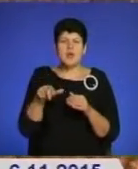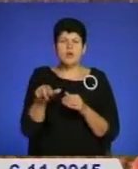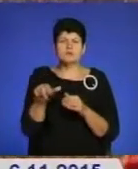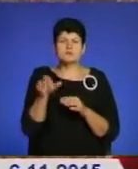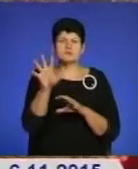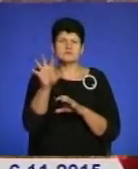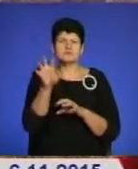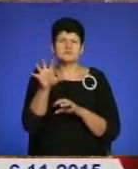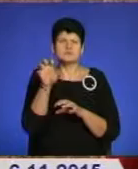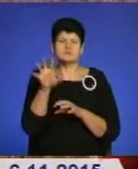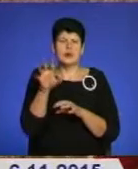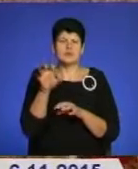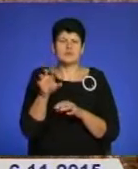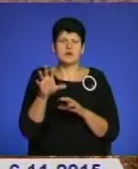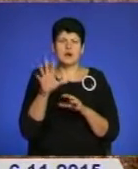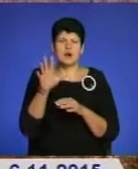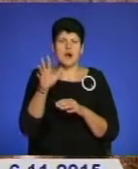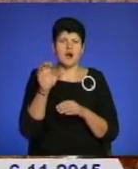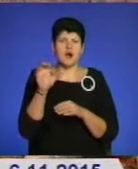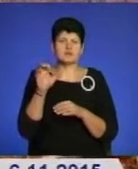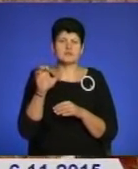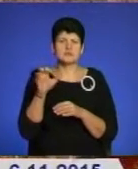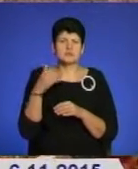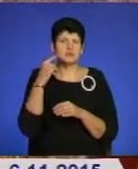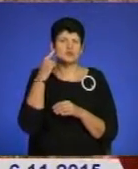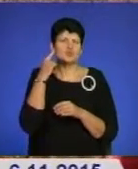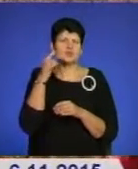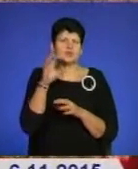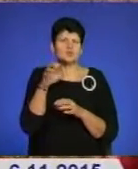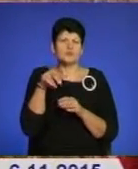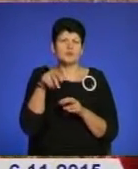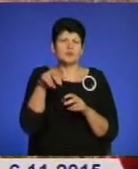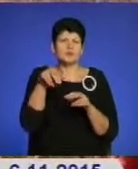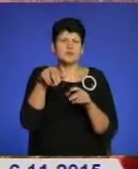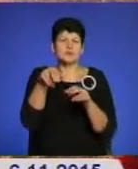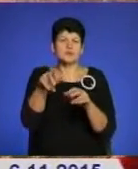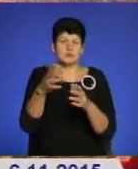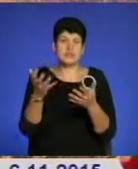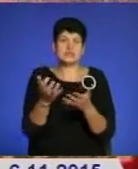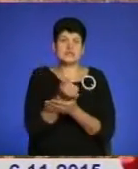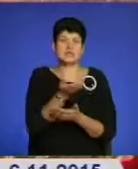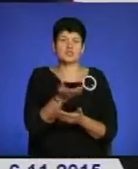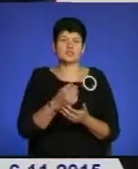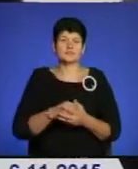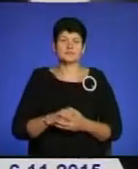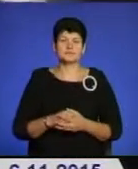що цей, що пес загавкав. І вже асмо так орієнтувалися на той звук, бігли-бігли. І так знайшли.